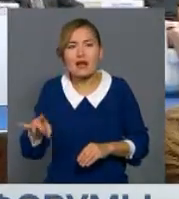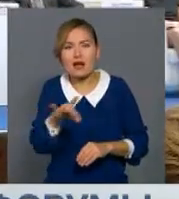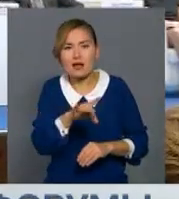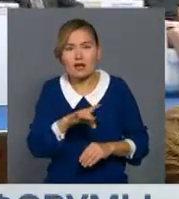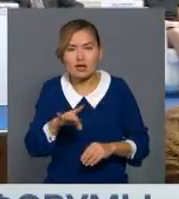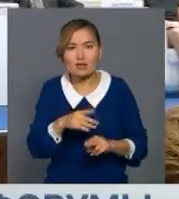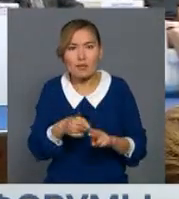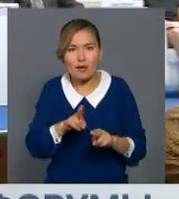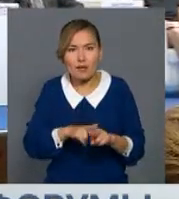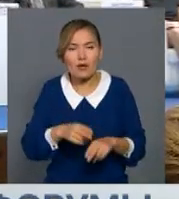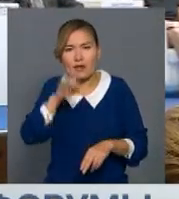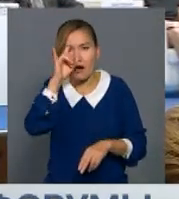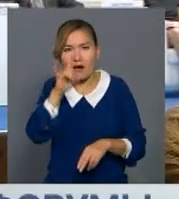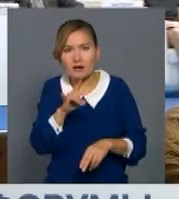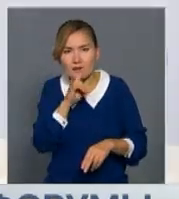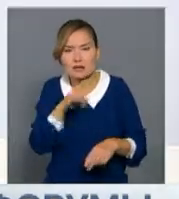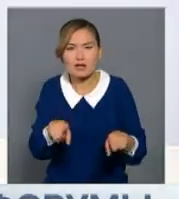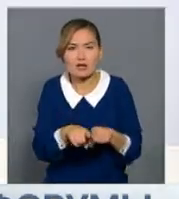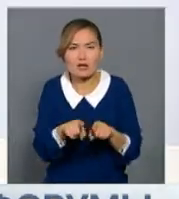сенімді отандық мамандар.